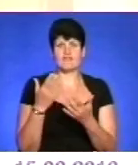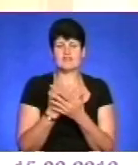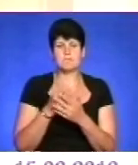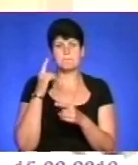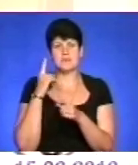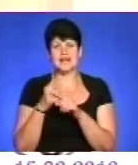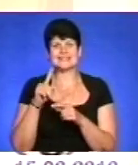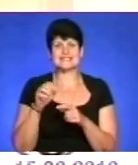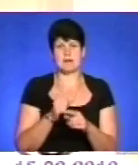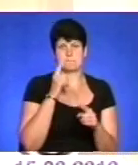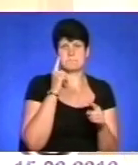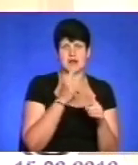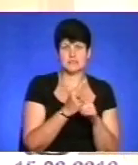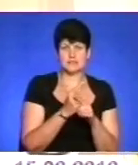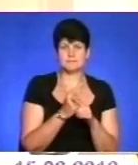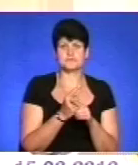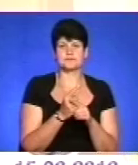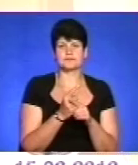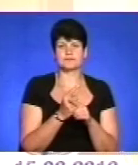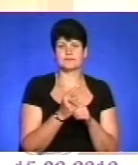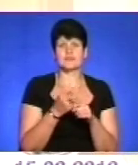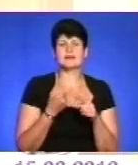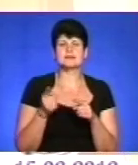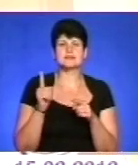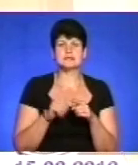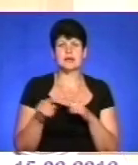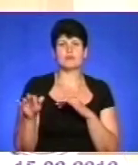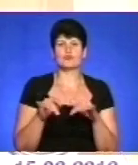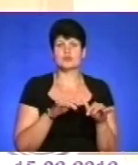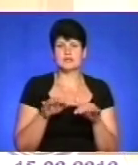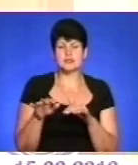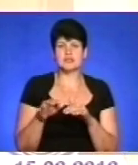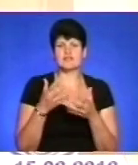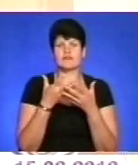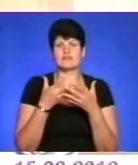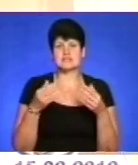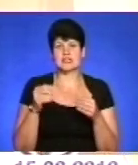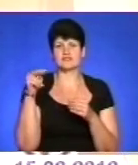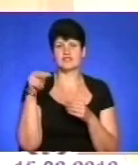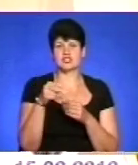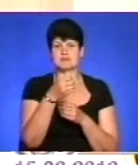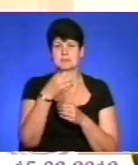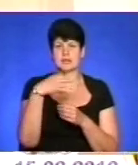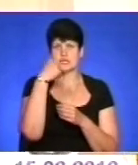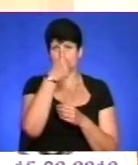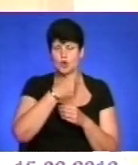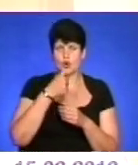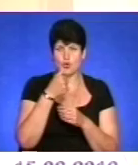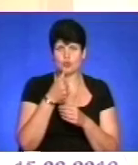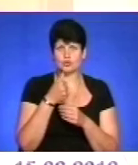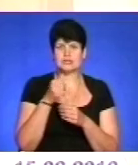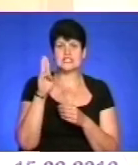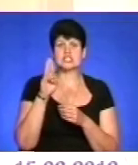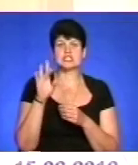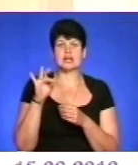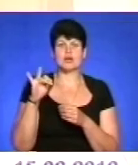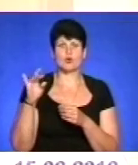брата» – це події весна 2015 року, широкінська